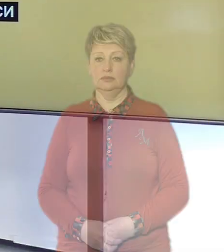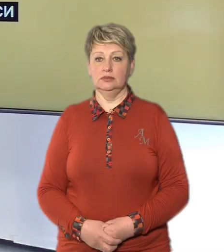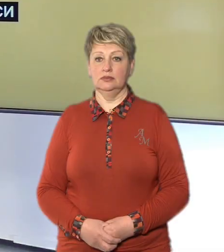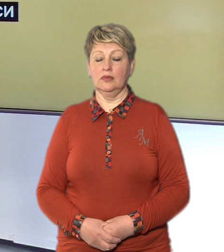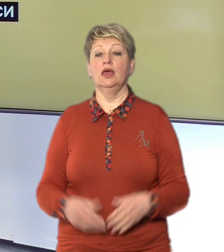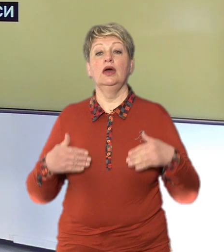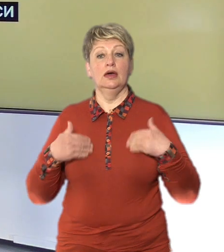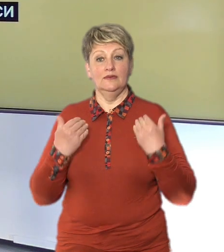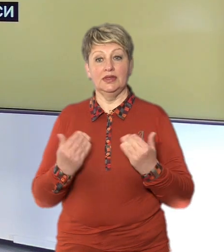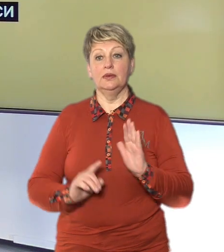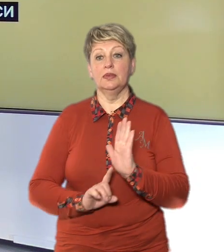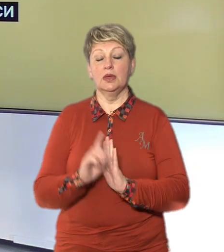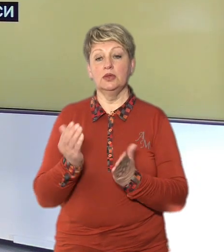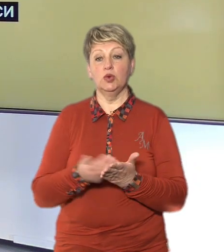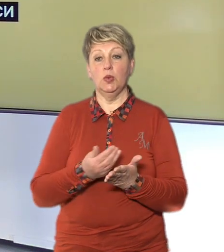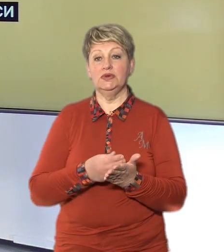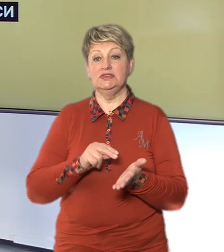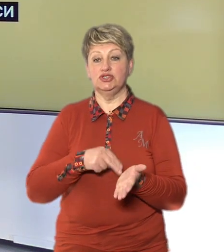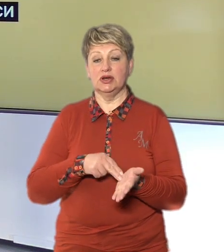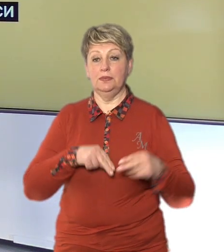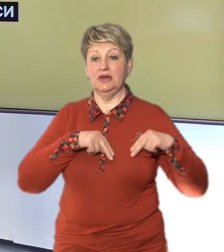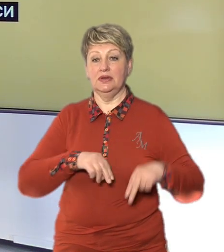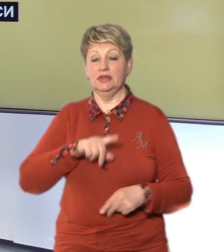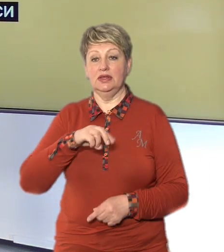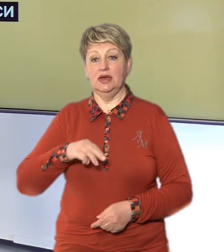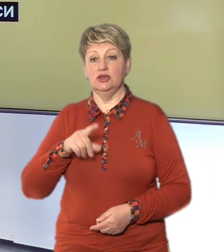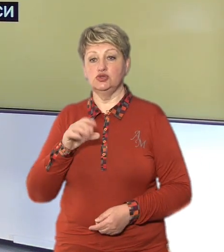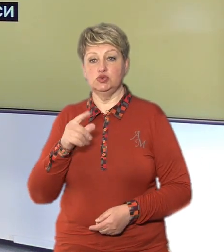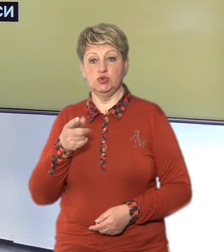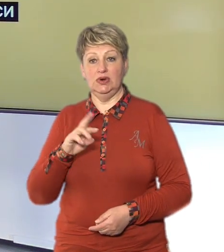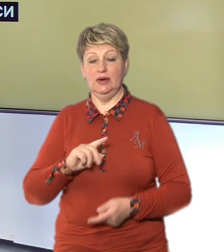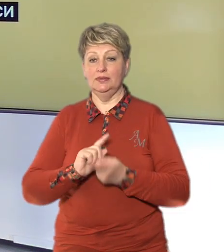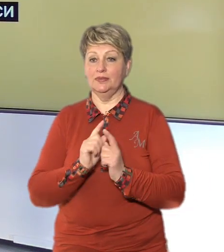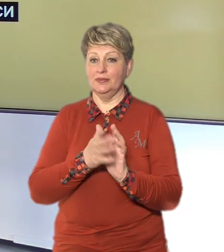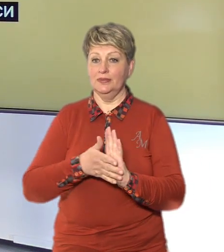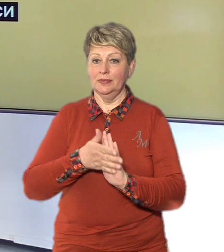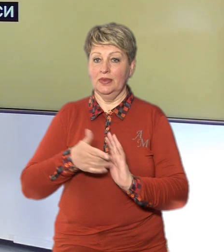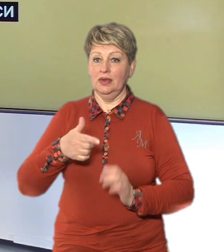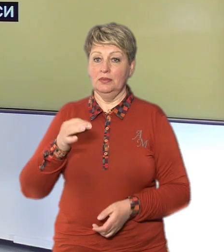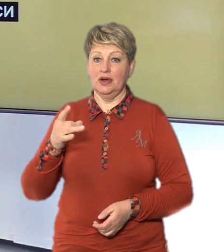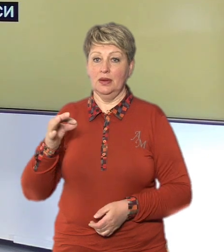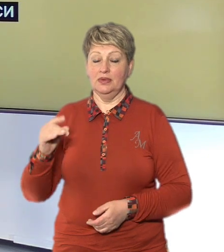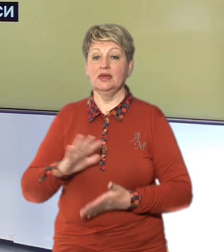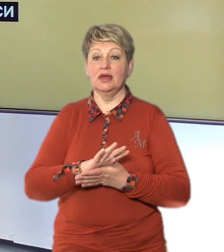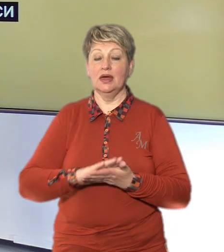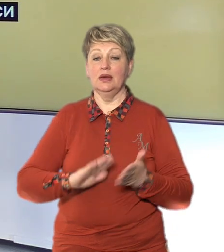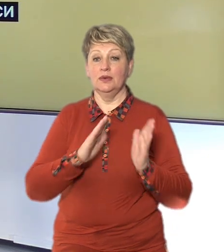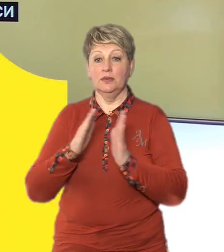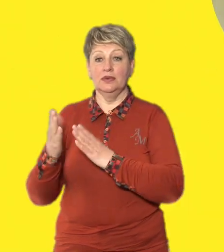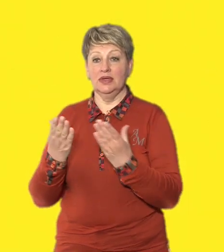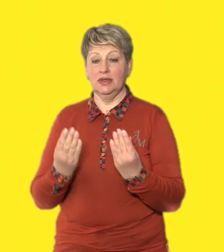Вітаю в ефірі Суспільне новини Черкаси в студії працює Тетяна Зозуля жестова мова Галина Абраменко далі коротко про події дня